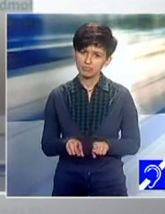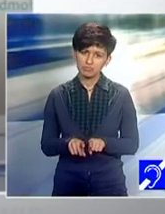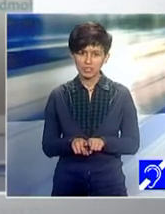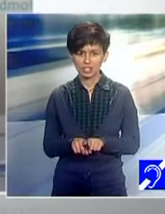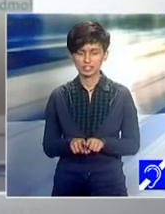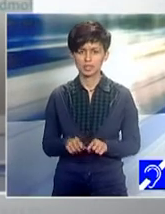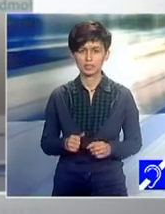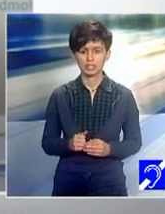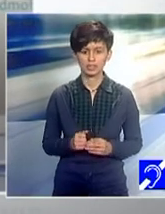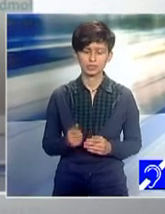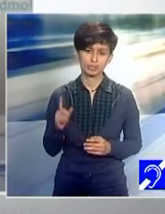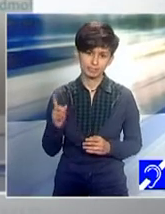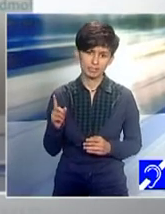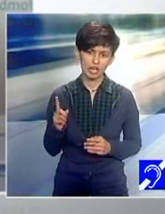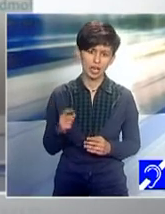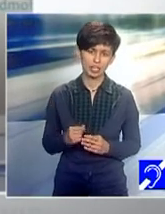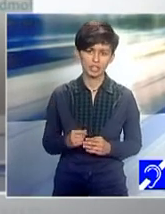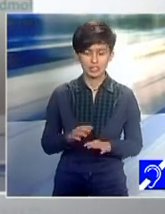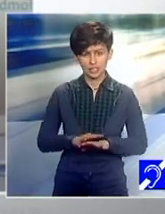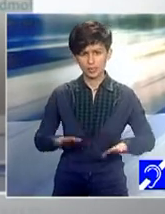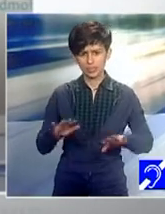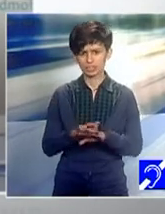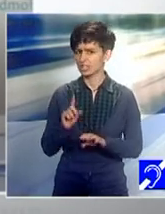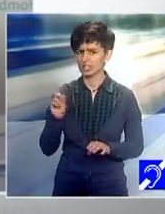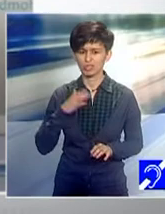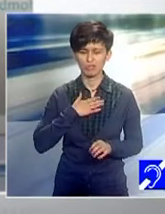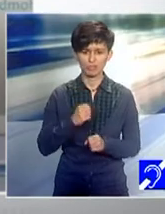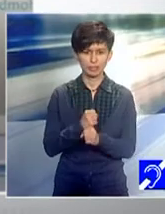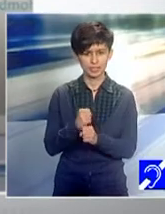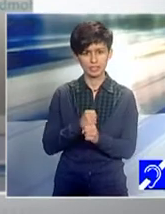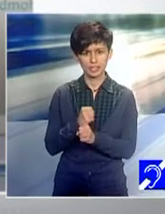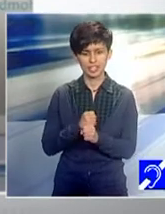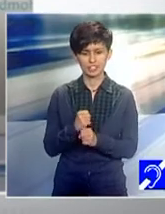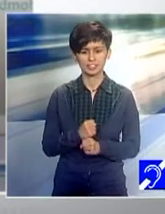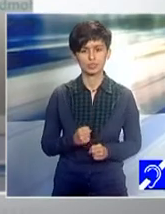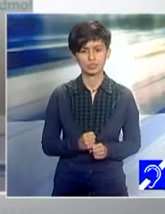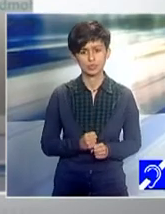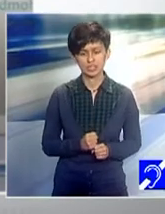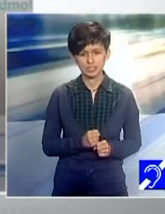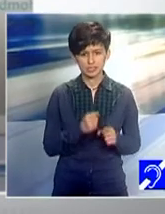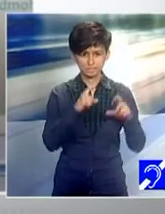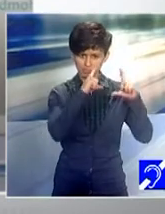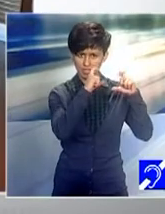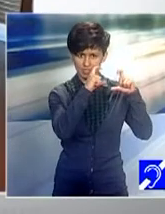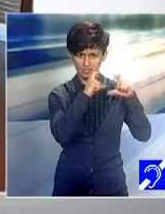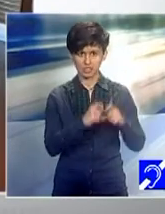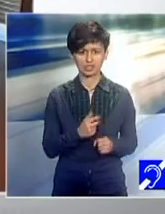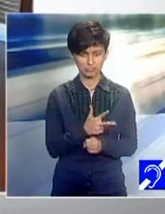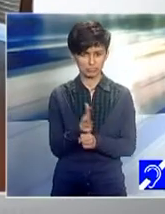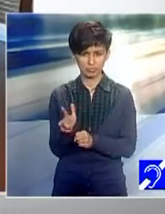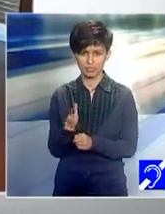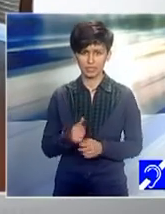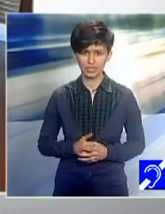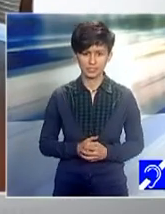dar majoritatea nu aveam experiență cu camere fotoprofesionale și cu filmatul. Da, exact.